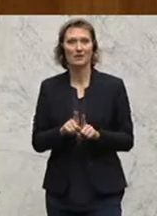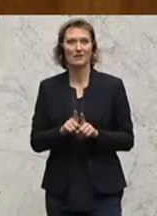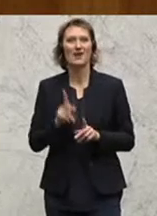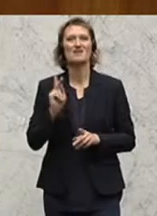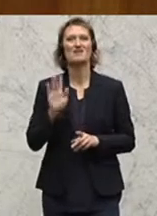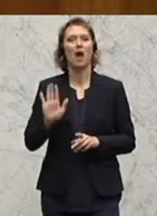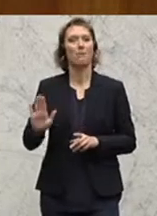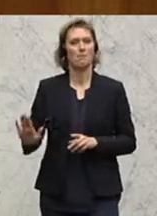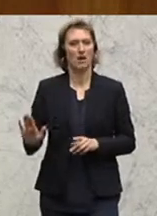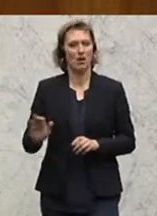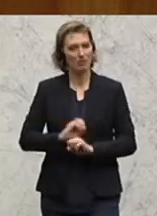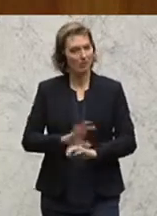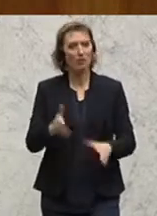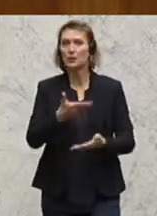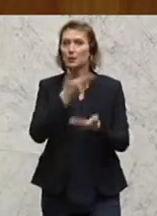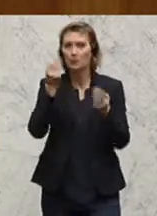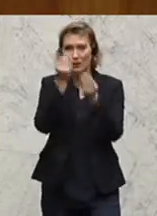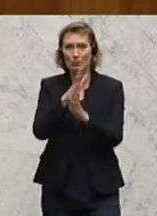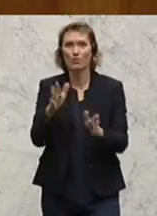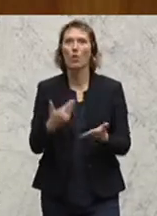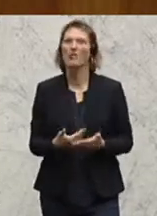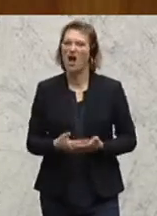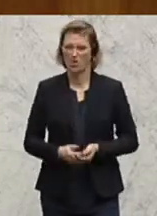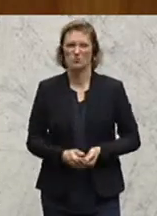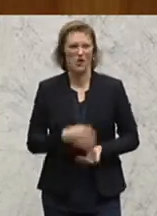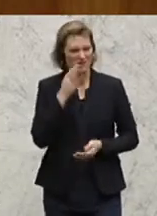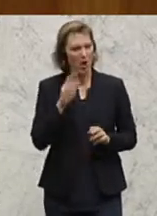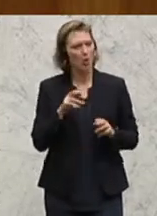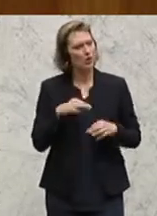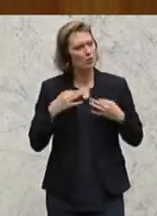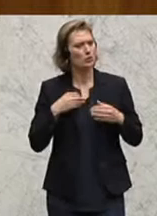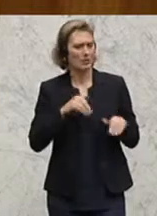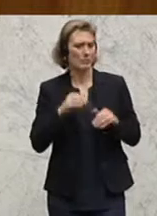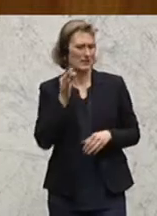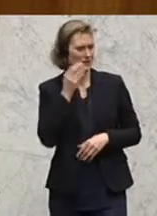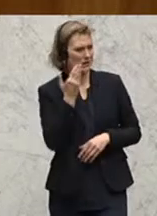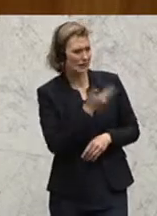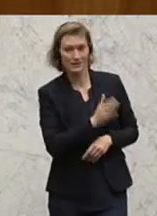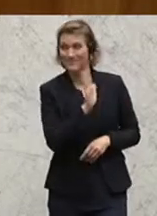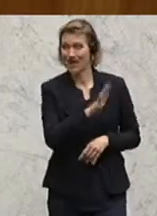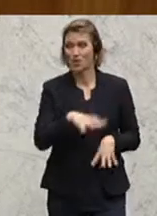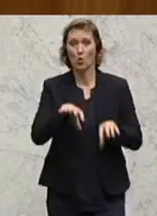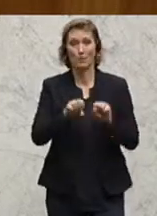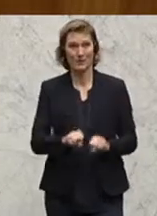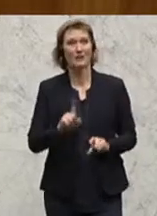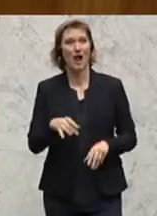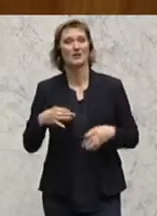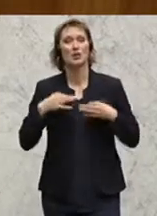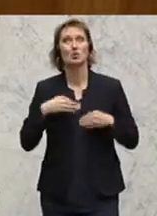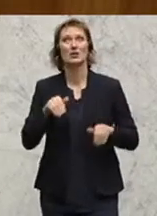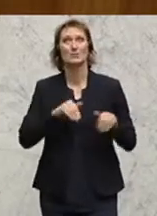zwar in den Kammermedien, explizit. Daher, Frau Bundesministerin, in diesem Punkt würde ich Sie ersuchen, Ihre Kompetenz als